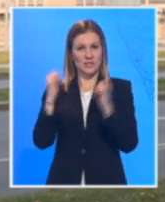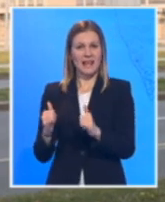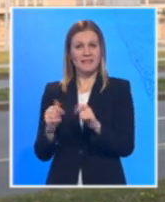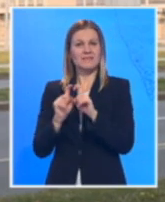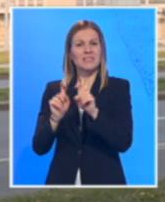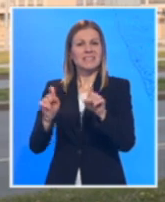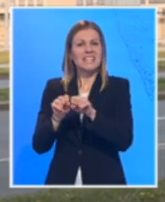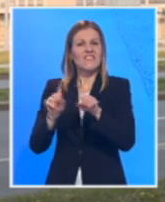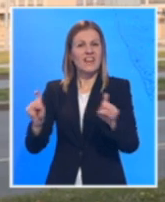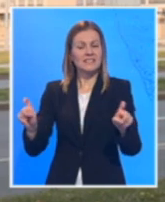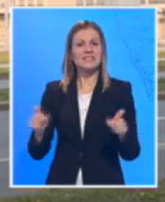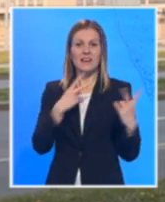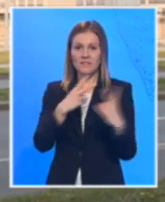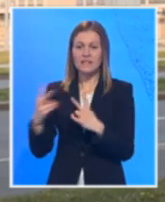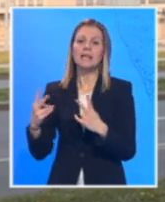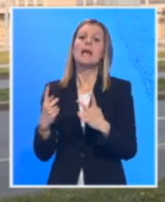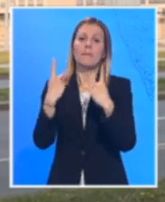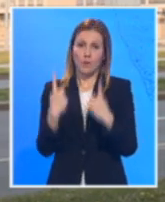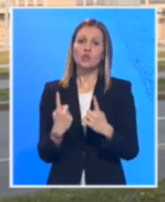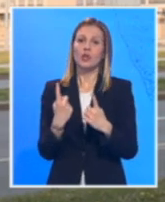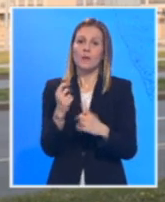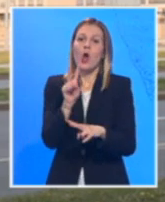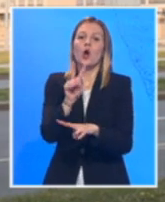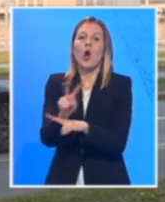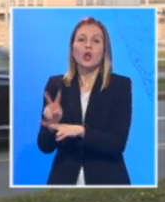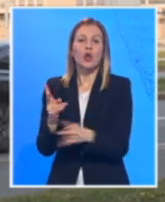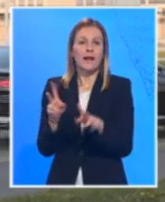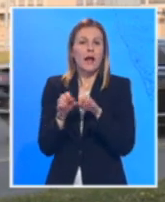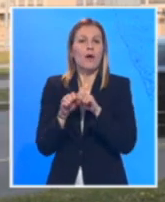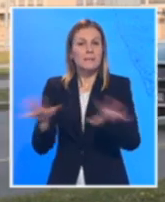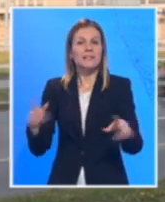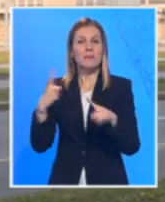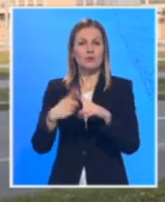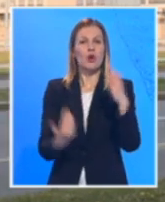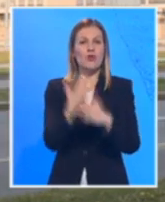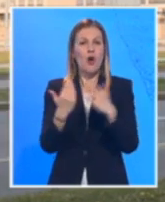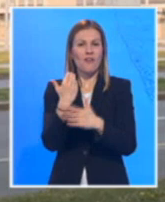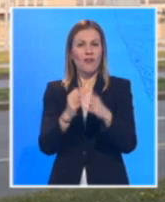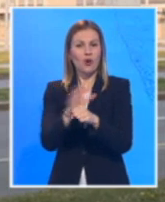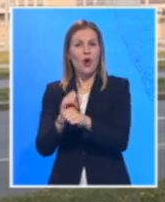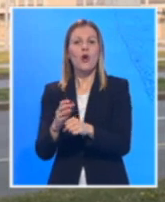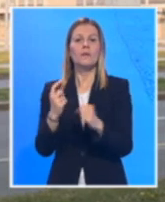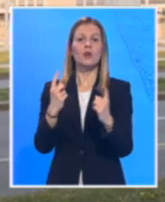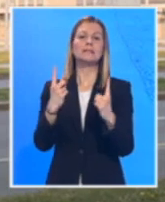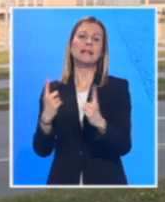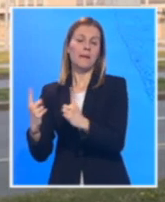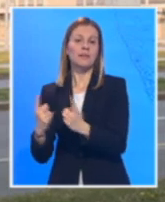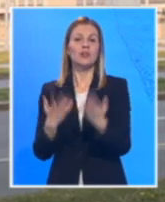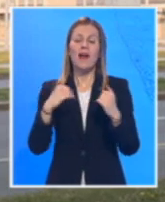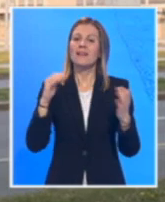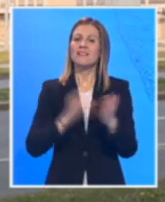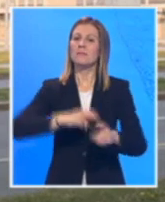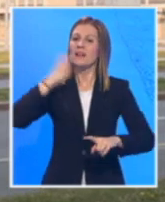infekcije govori da postoji kontrola nad širenjem epidemije i da je broj novih slučajeva stabilan, ali podsjećaju da je potrebna